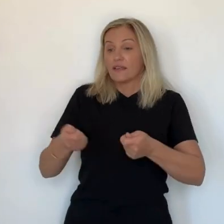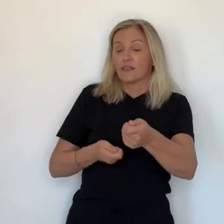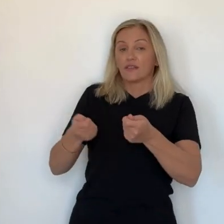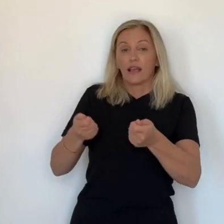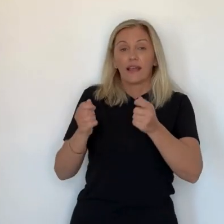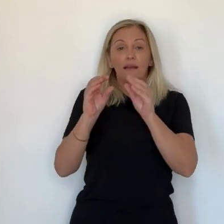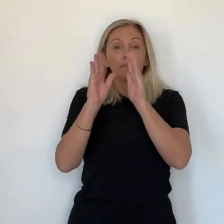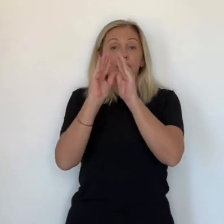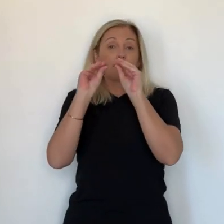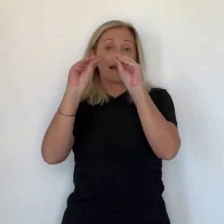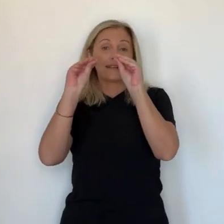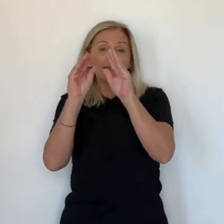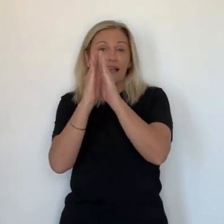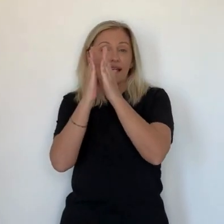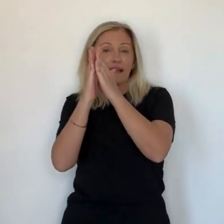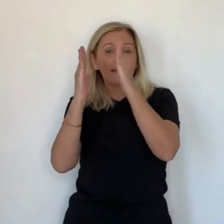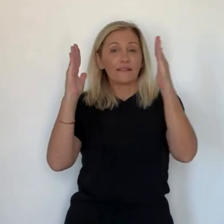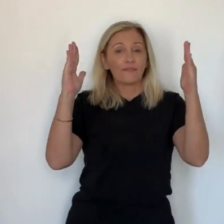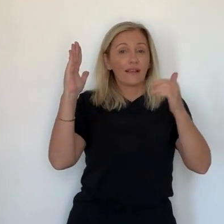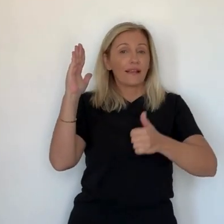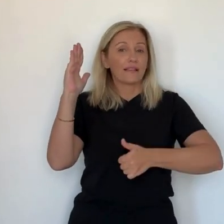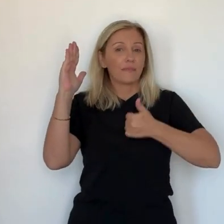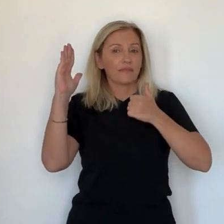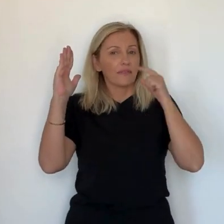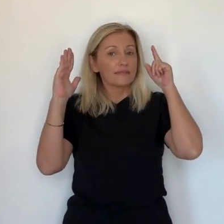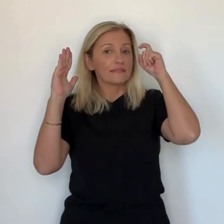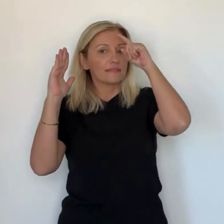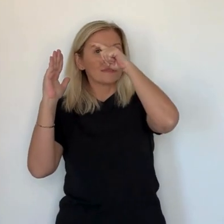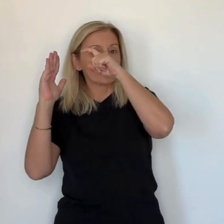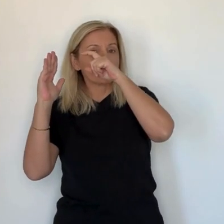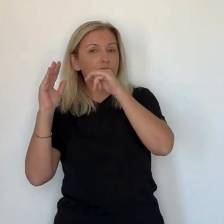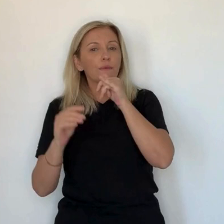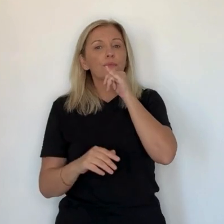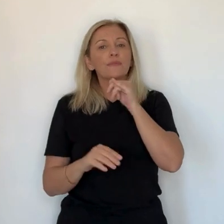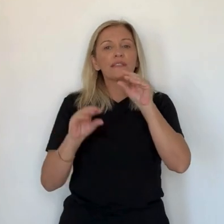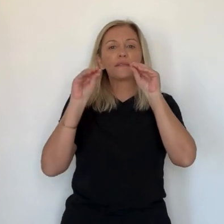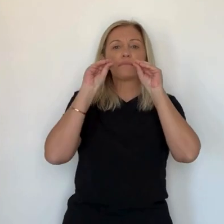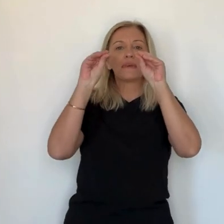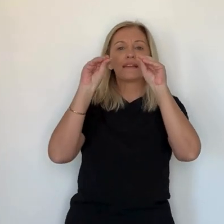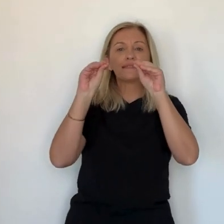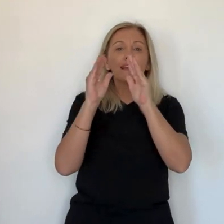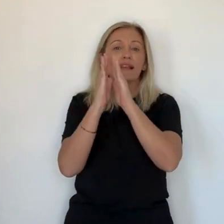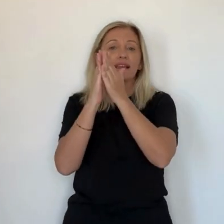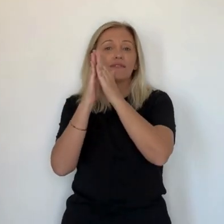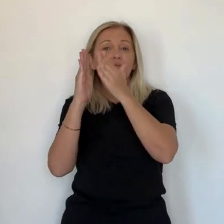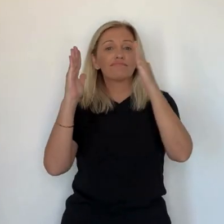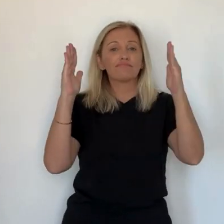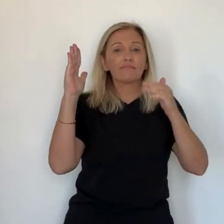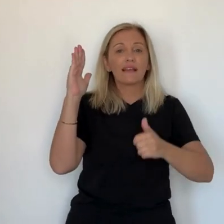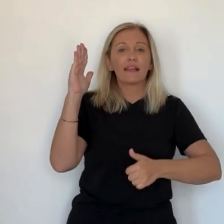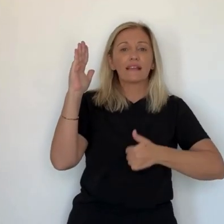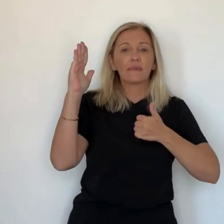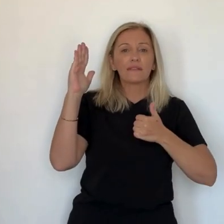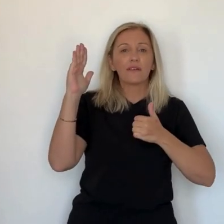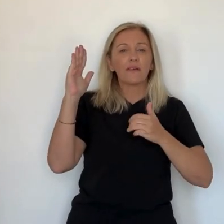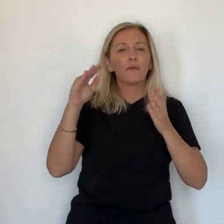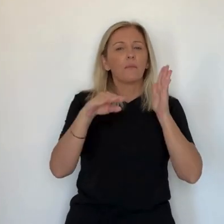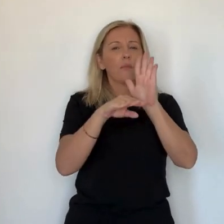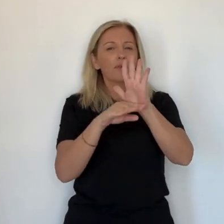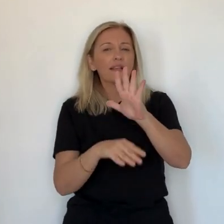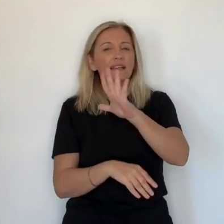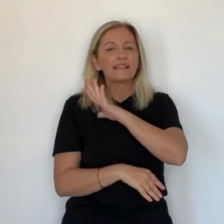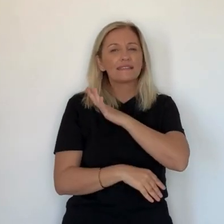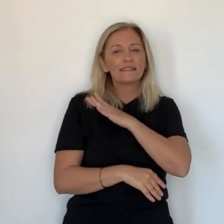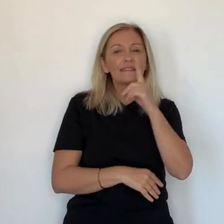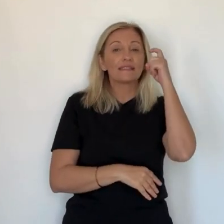Tenir une librairie indépendante, un défi à l'heure où les petites structures ont des difficultés à se faire une place dans un secteur culturel dominé